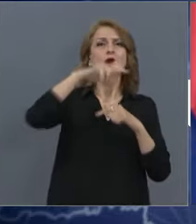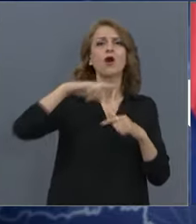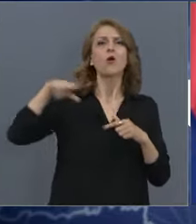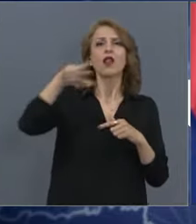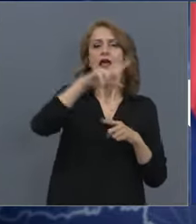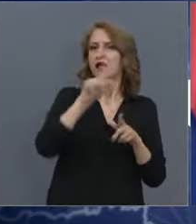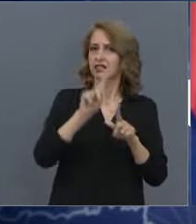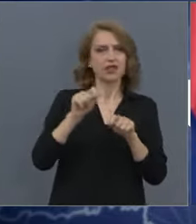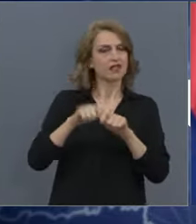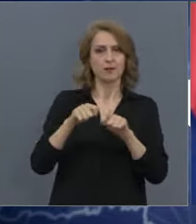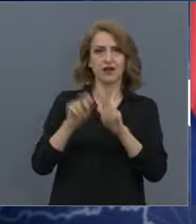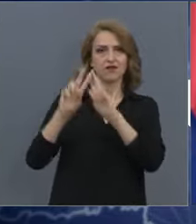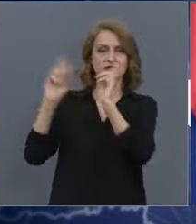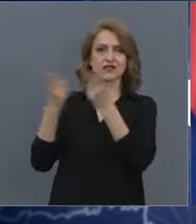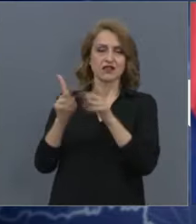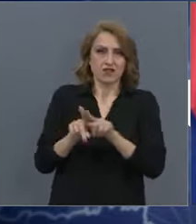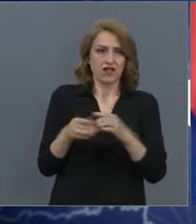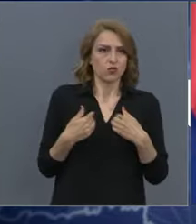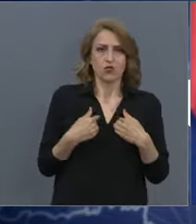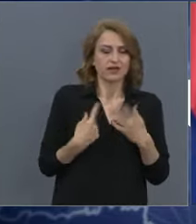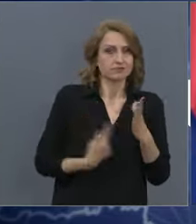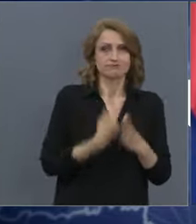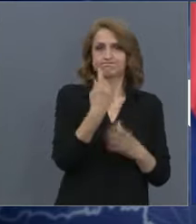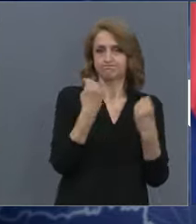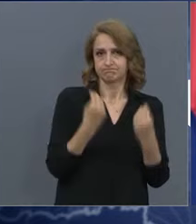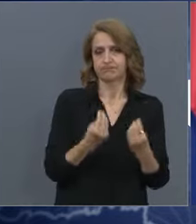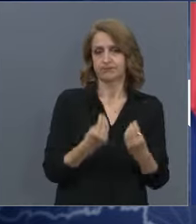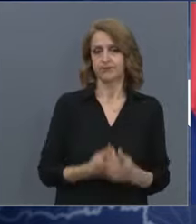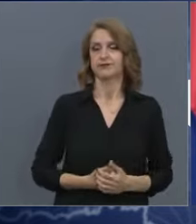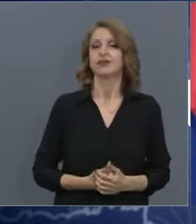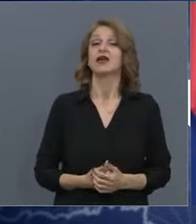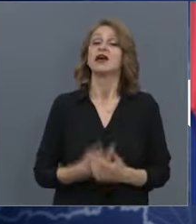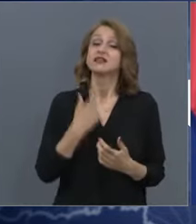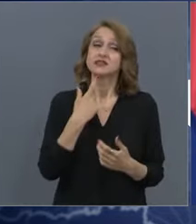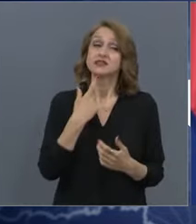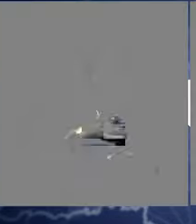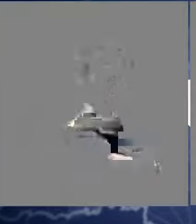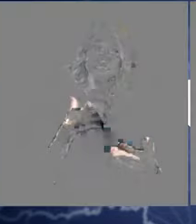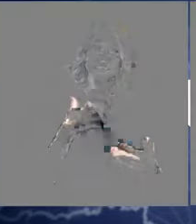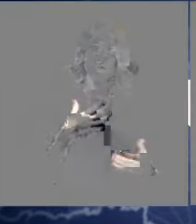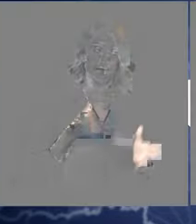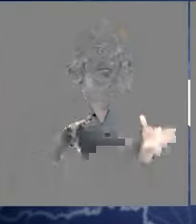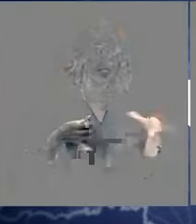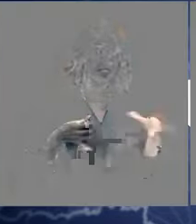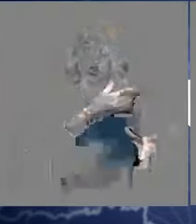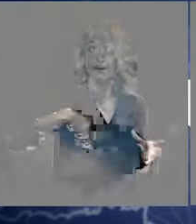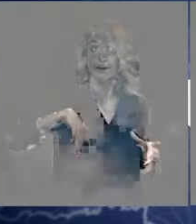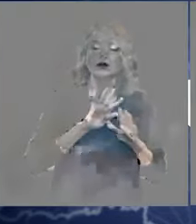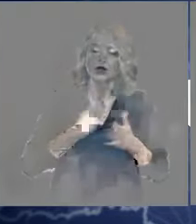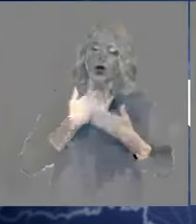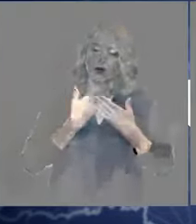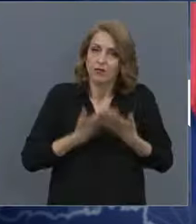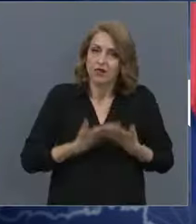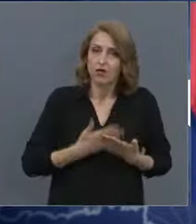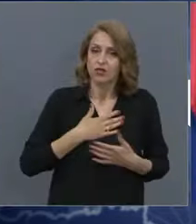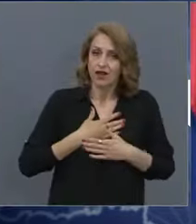В света го върна, не в Европа. Така, че на щаба да кажа едно благодаря.